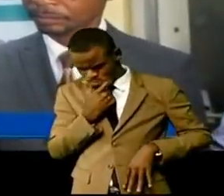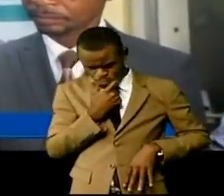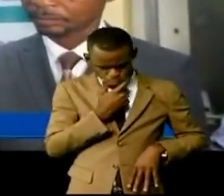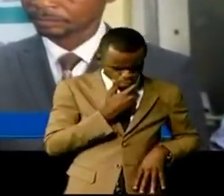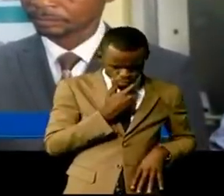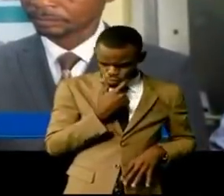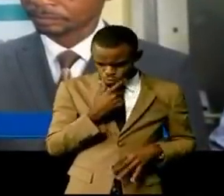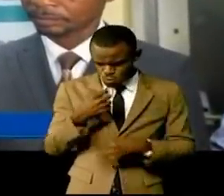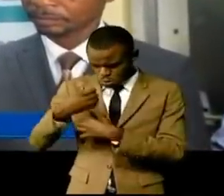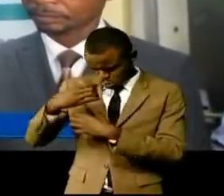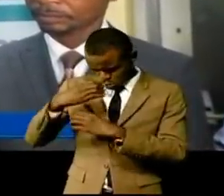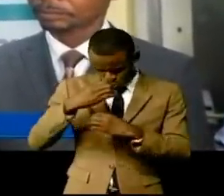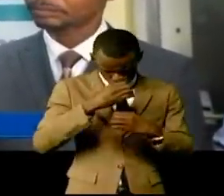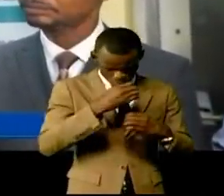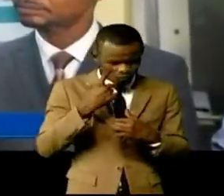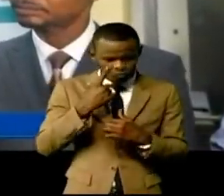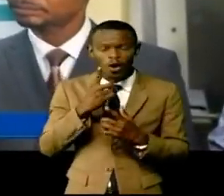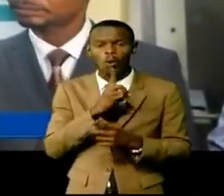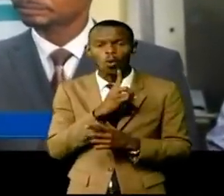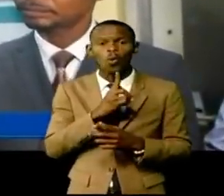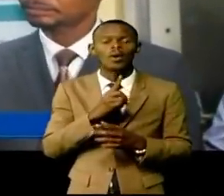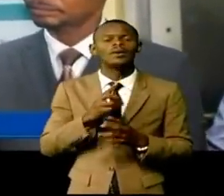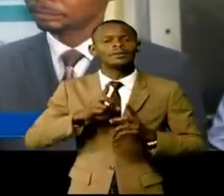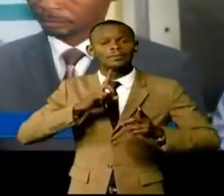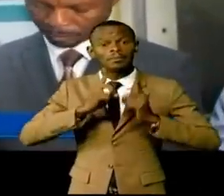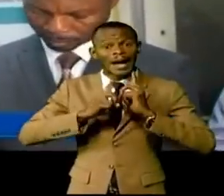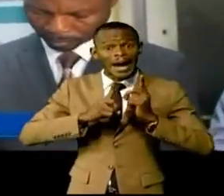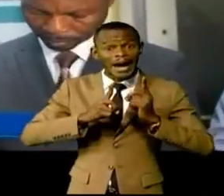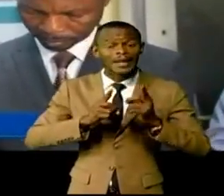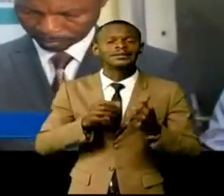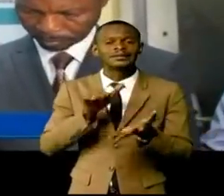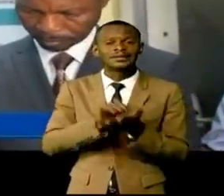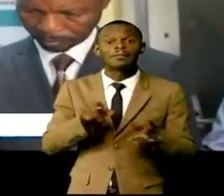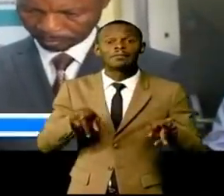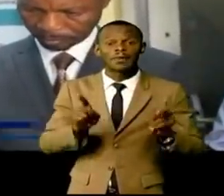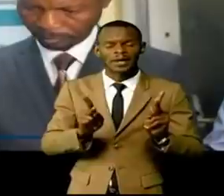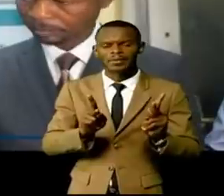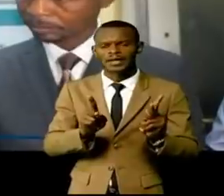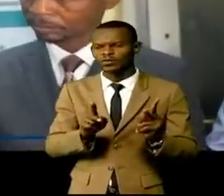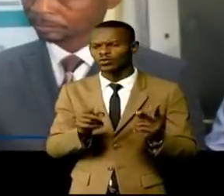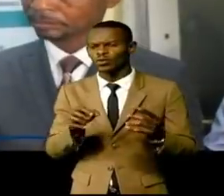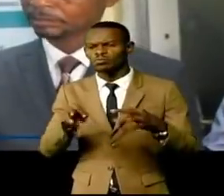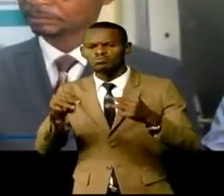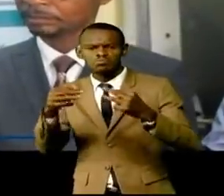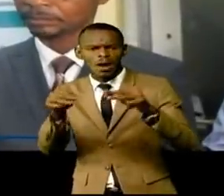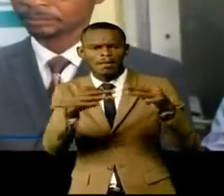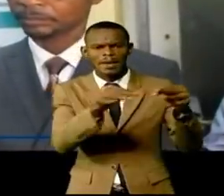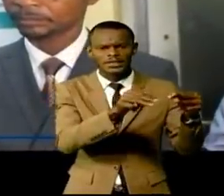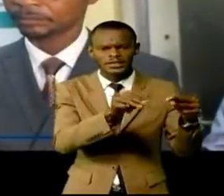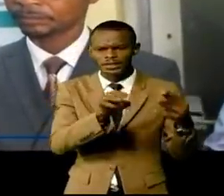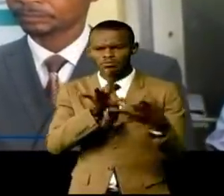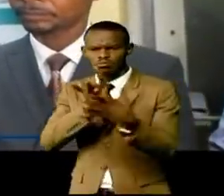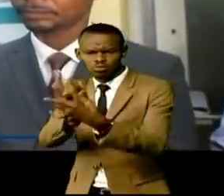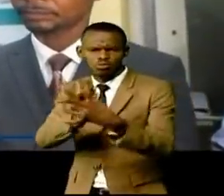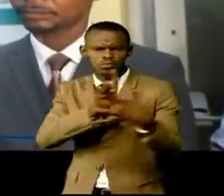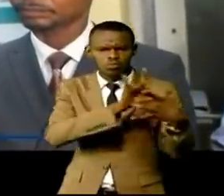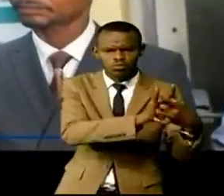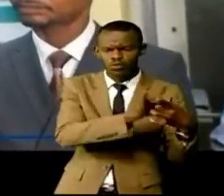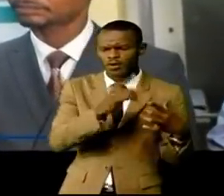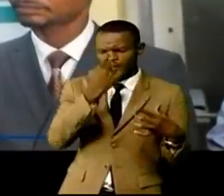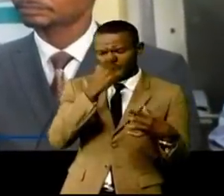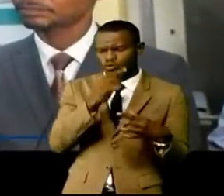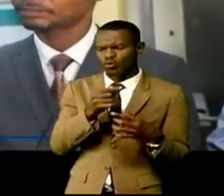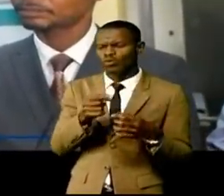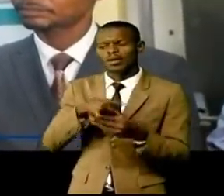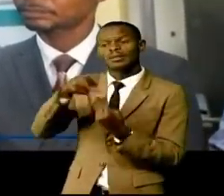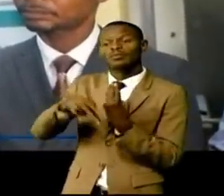les travaux ou les marchés qui seront lancés pour les travaux d'adoption de potable en milieu rural. Donc c'est parmi... Il y a plusieurs autres expériences qu'on a